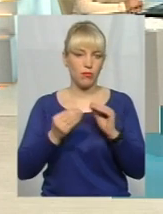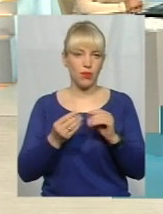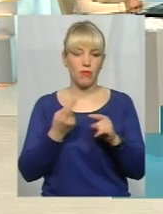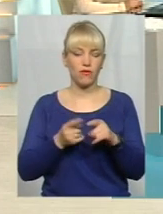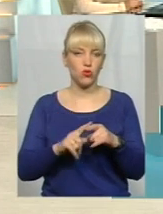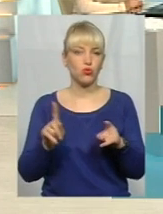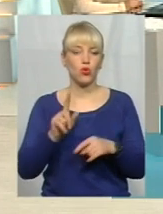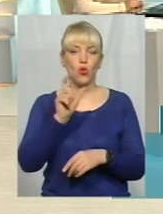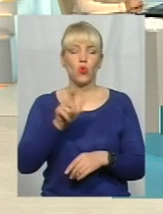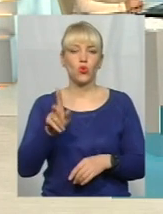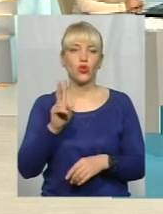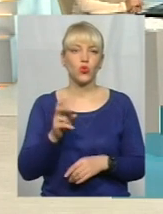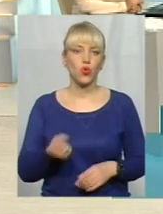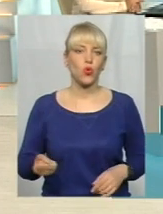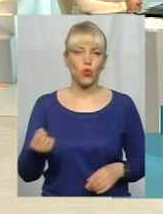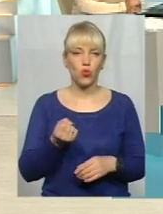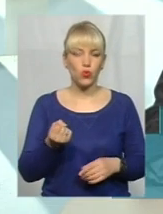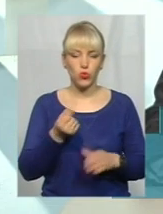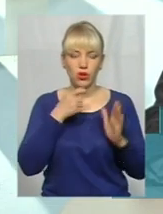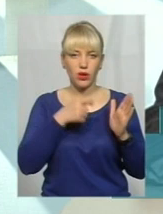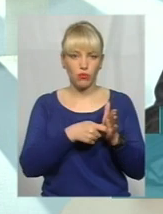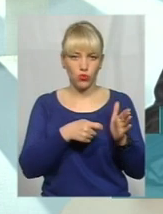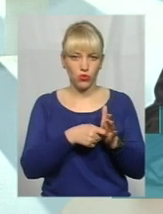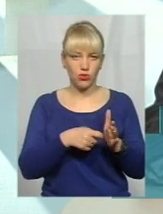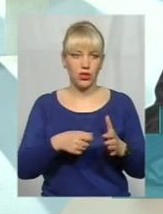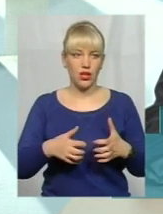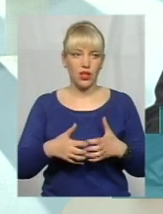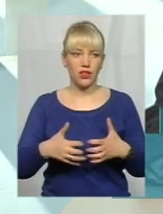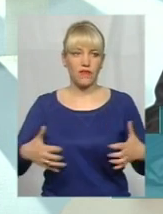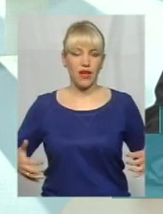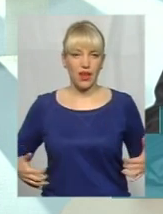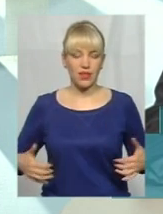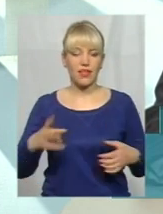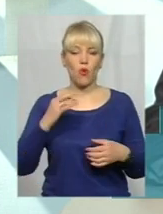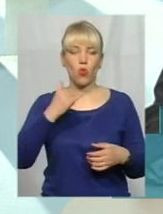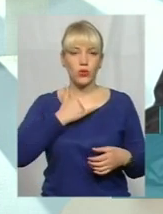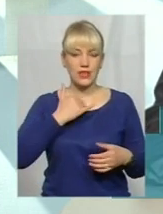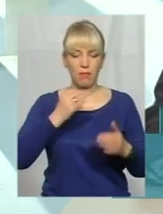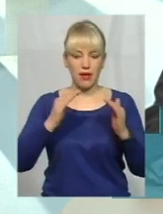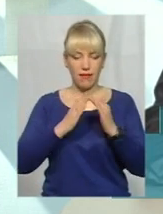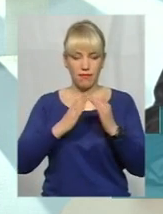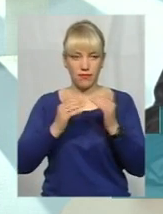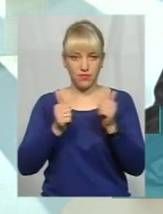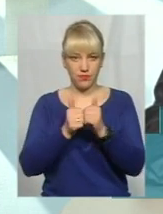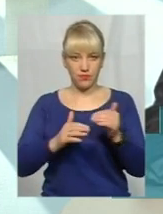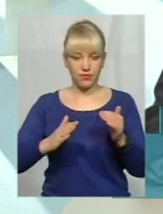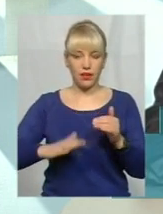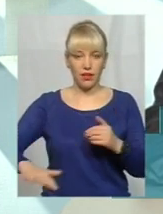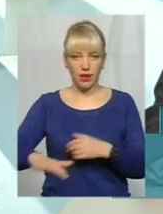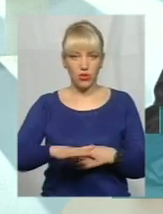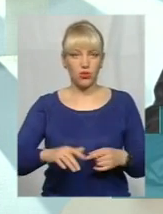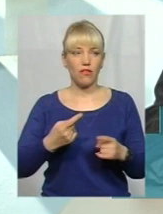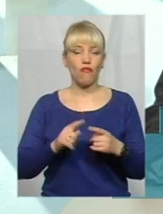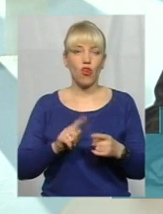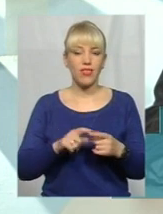утримують тварин в себе на прибудинкових територіях, вони роблять цей